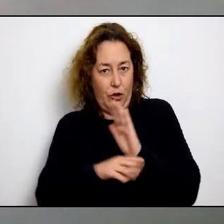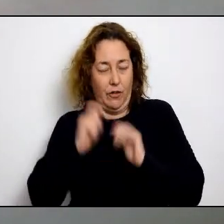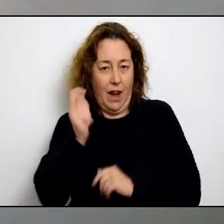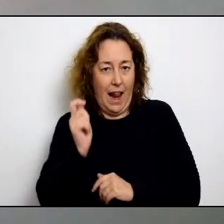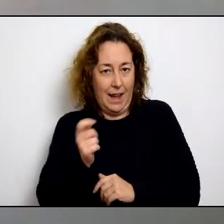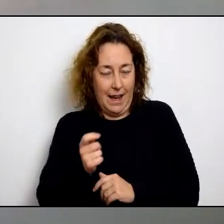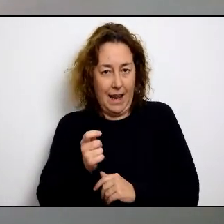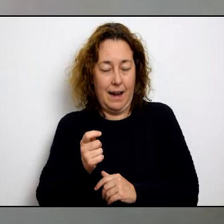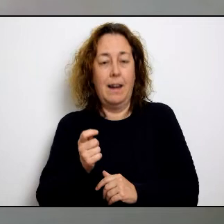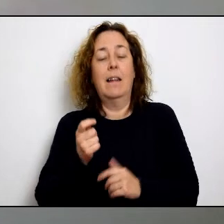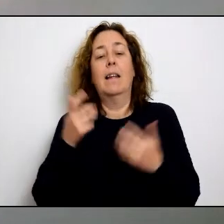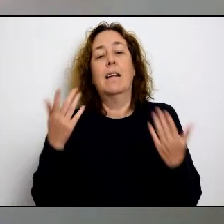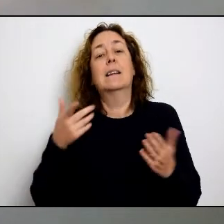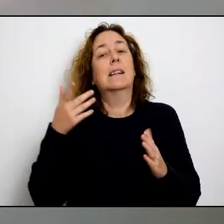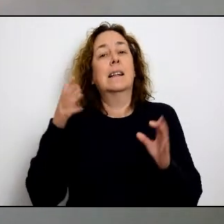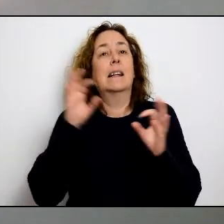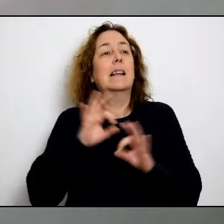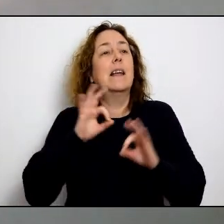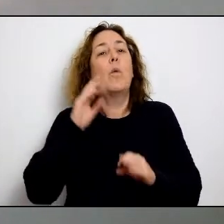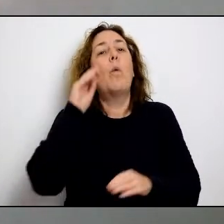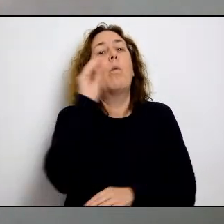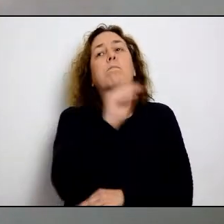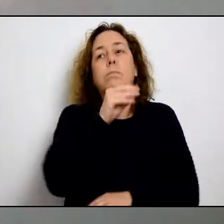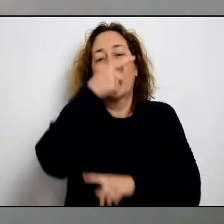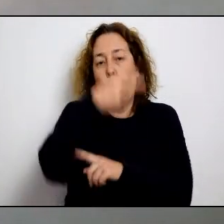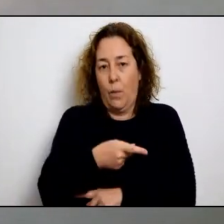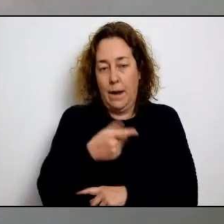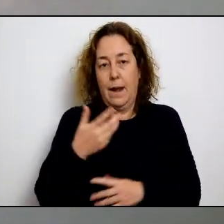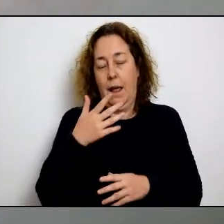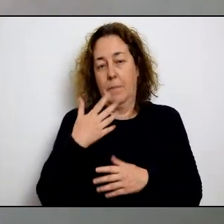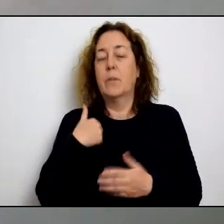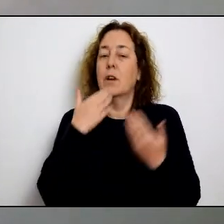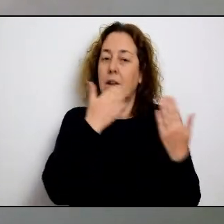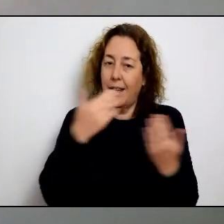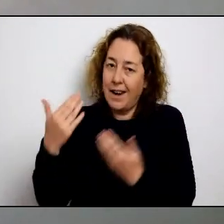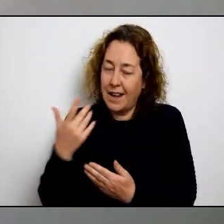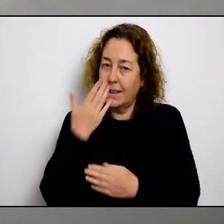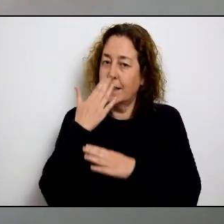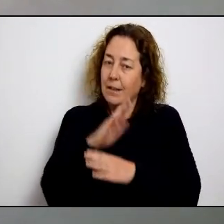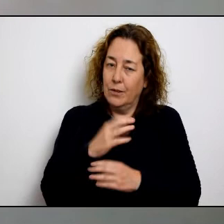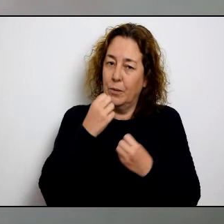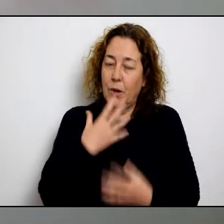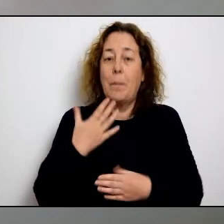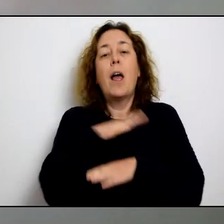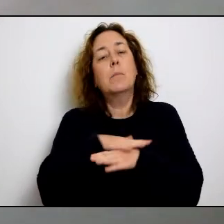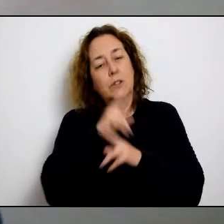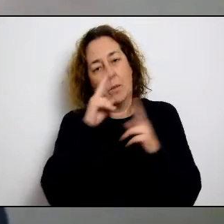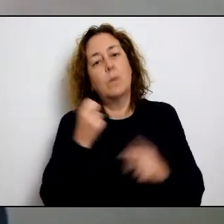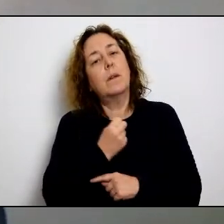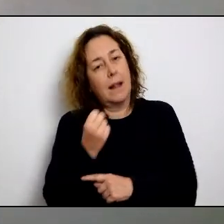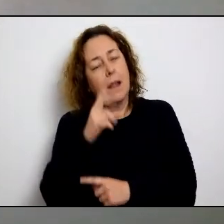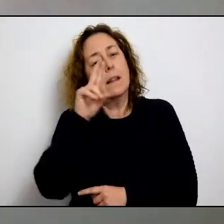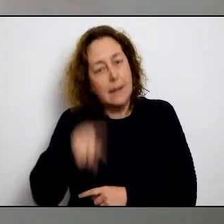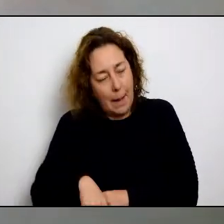que ja de moto propi estan flexibilitzant les condicions del seu lloguer cap als comerços sense que ningú els hi hagi demanat. Quan dic ningú me refereix